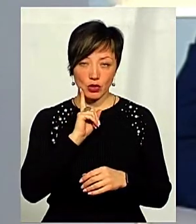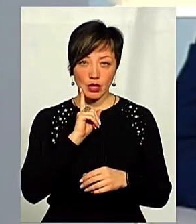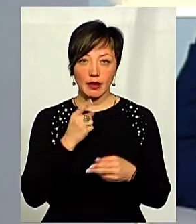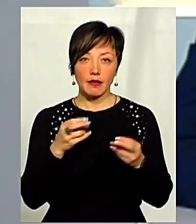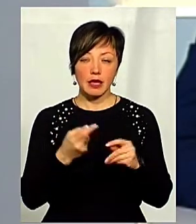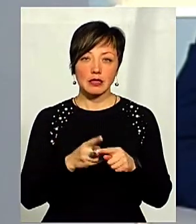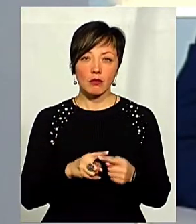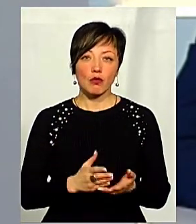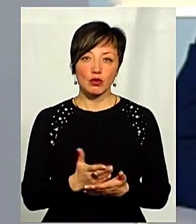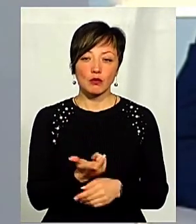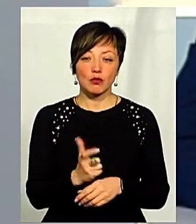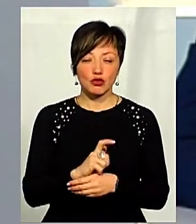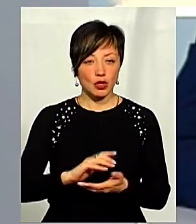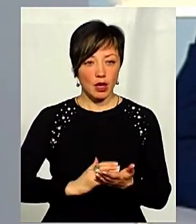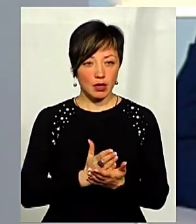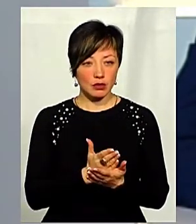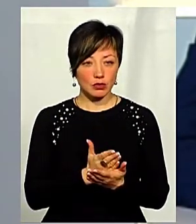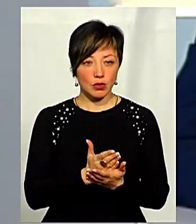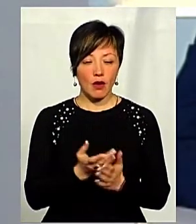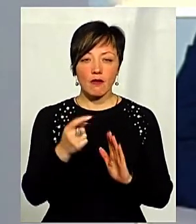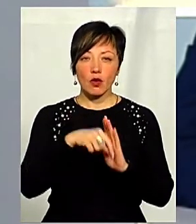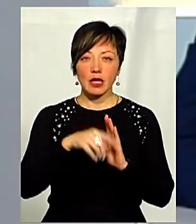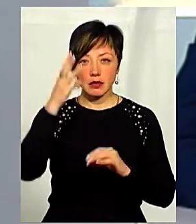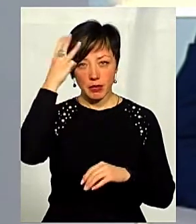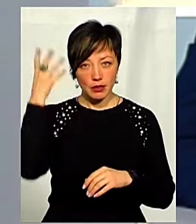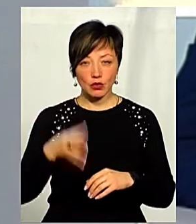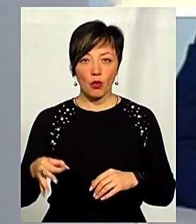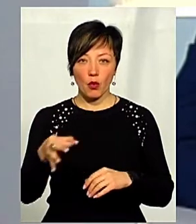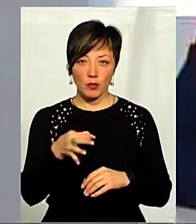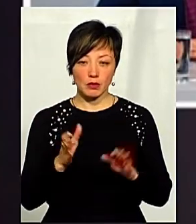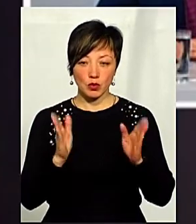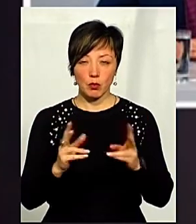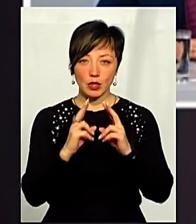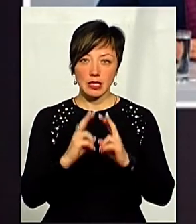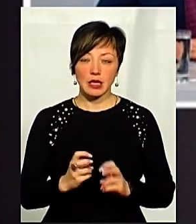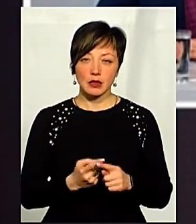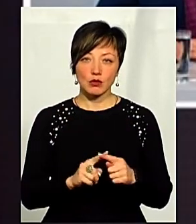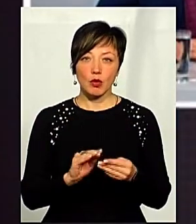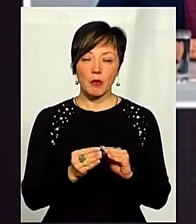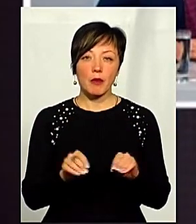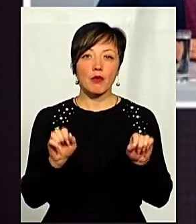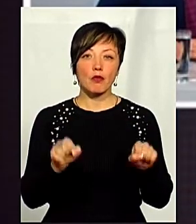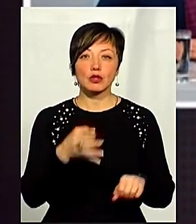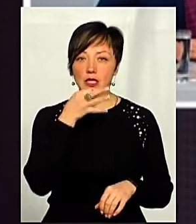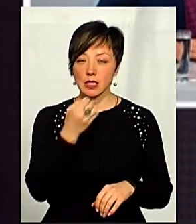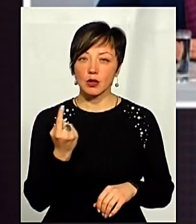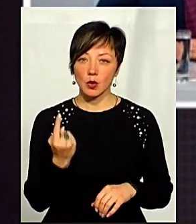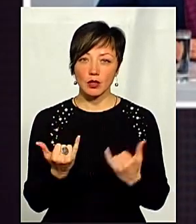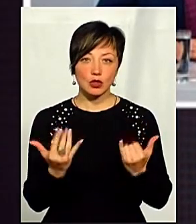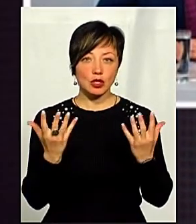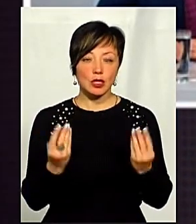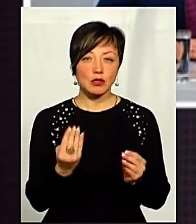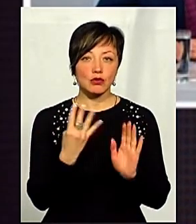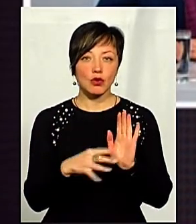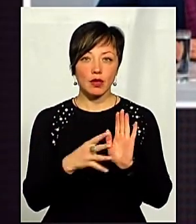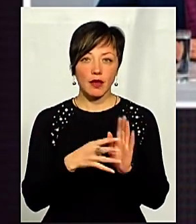і де ця послуга є більш якісною. В контексті Хмельницької області, якщо ми будемо розглядати цю проблему, то я можу сказати одне. На сьогоднішній